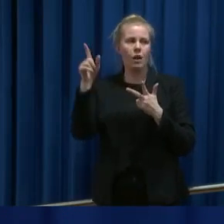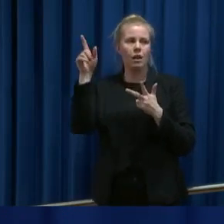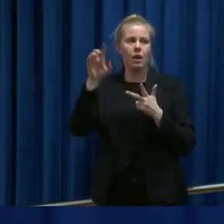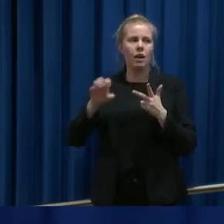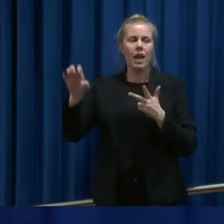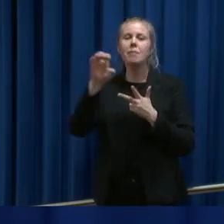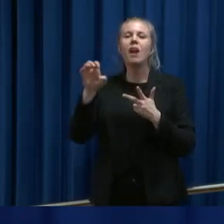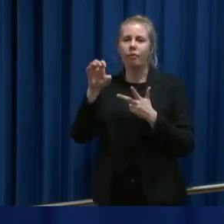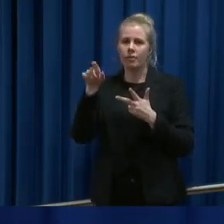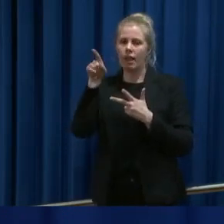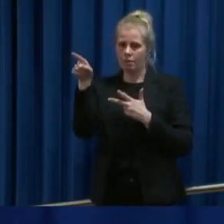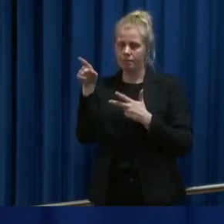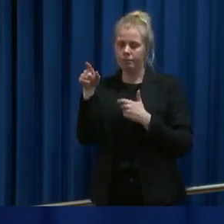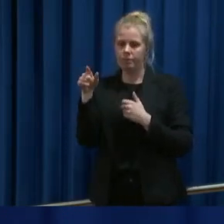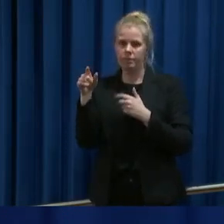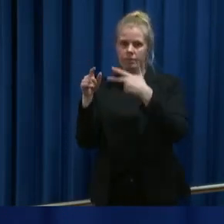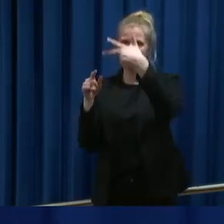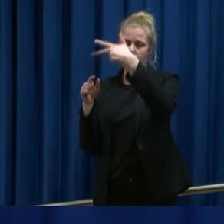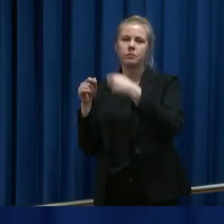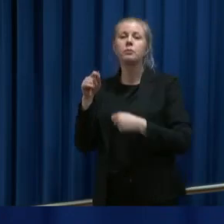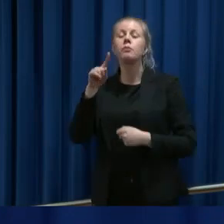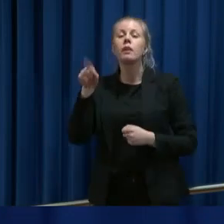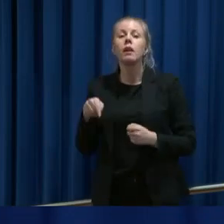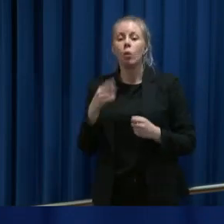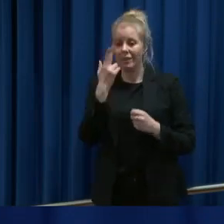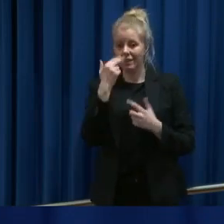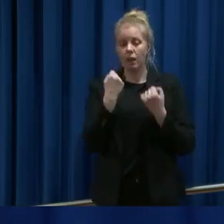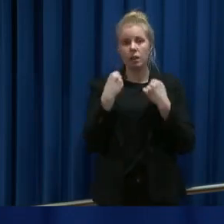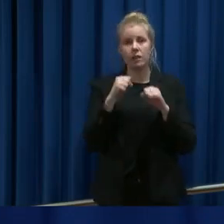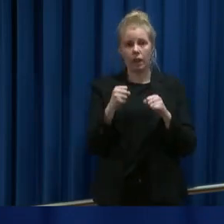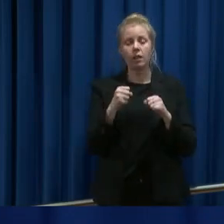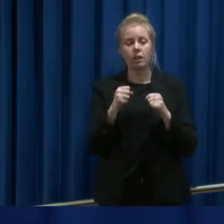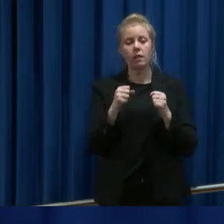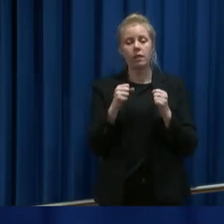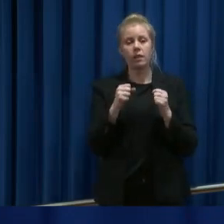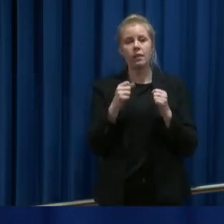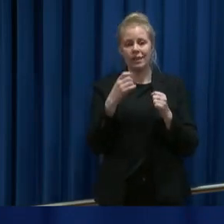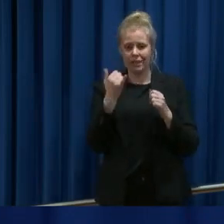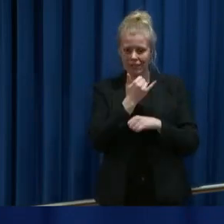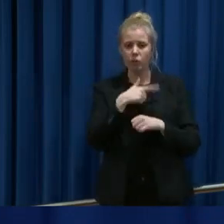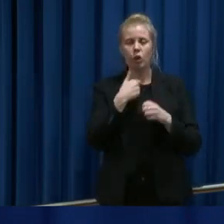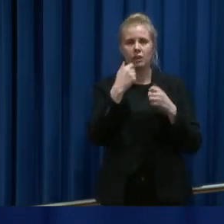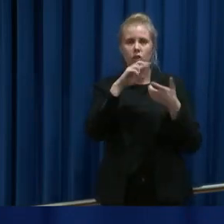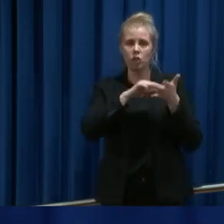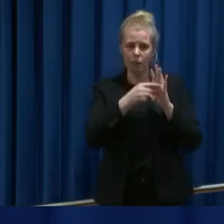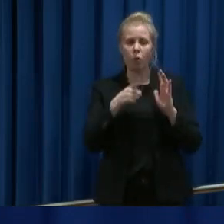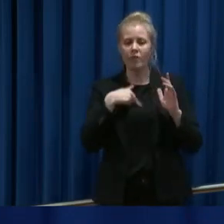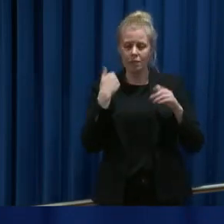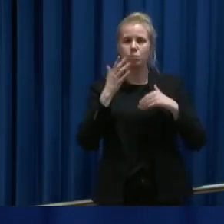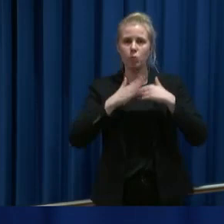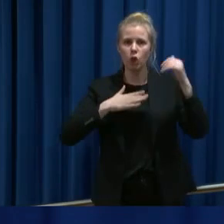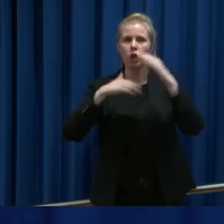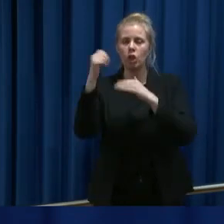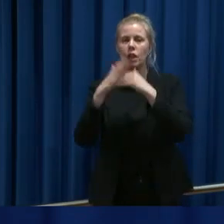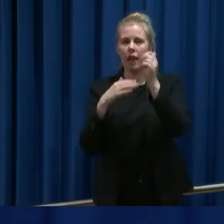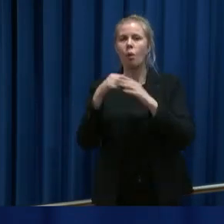Så har vi gode overvåkningssystemer, hvor testaktiviteten jo inngår i noen av disse systemene, og vi bygger stadig bedre